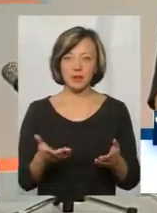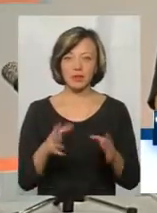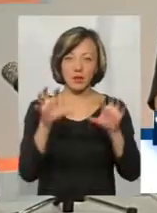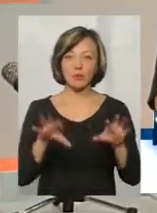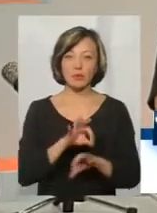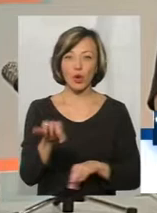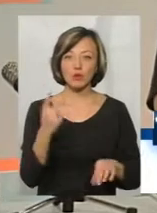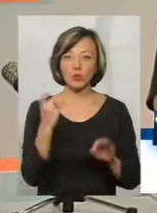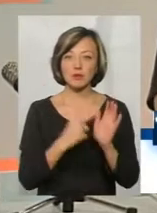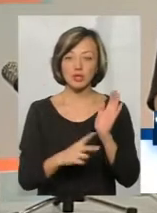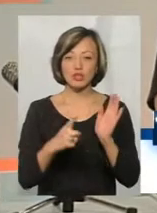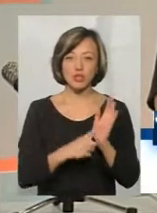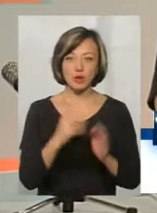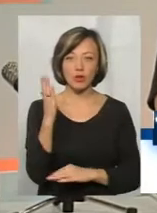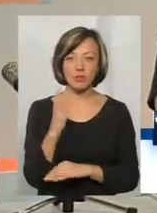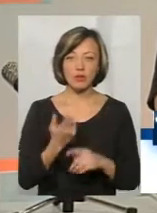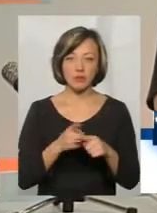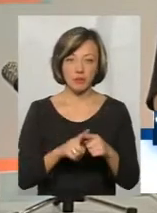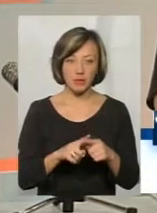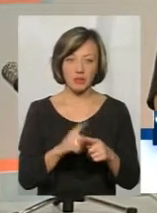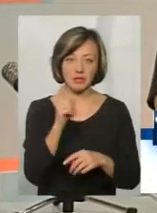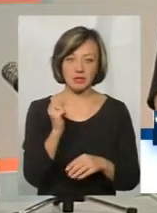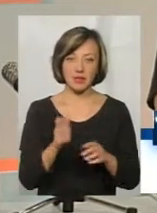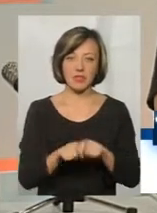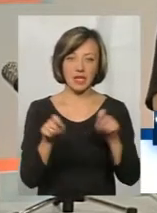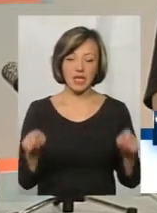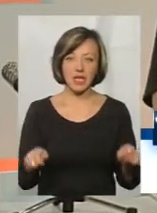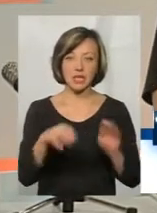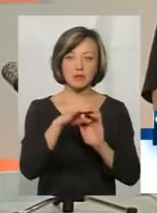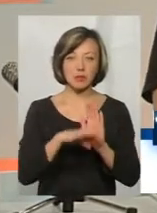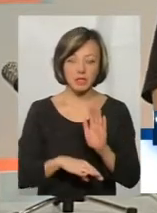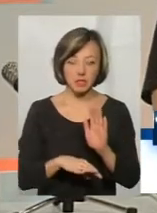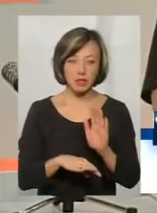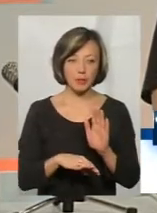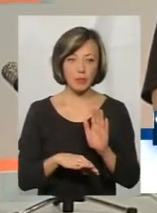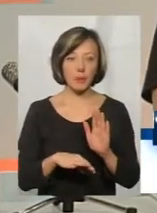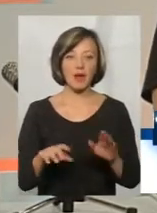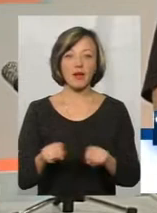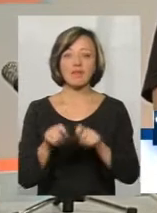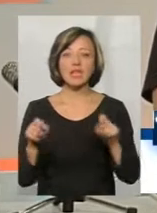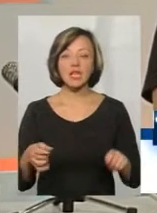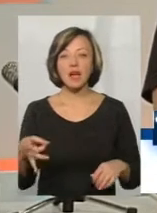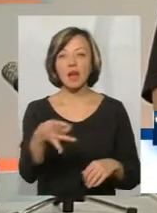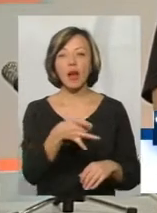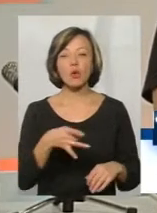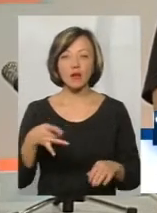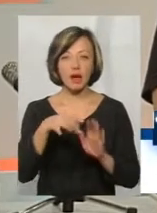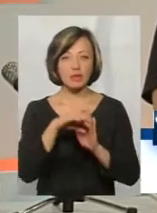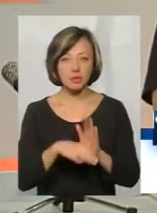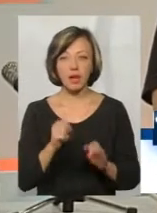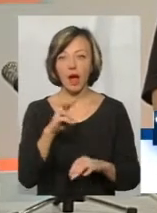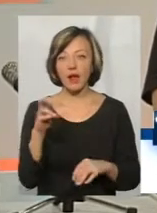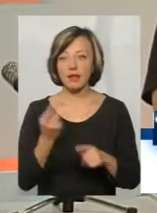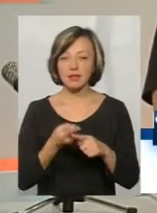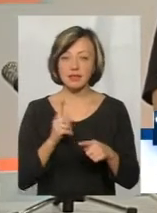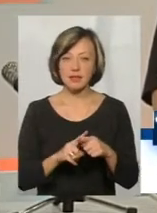176 голосів, ну, власне, той, за яким ми виступали, за відкриті списки, відкриті регіональні, точніше, списки, ну, але це